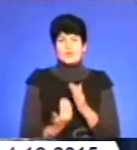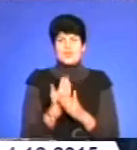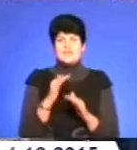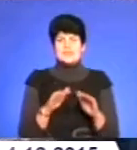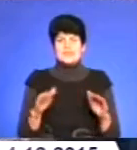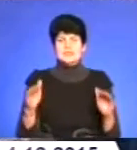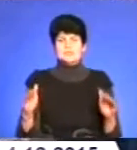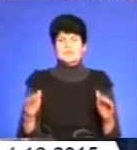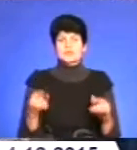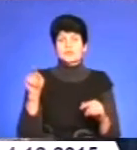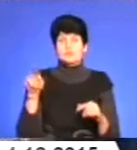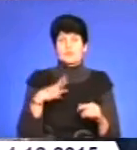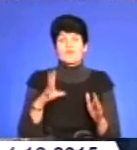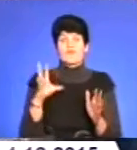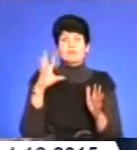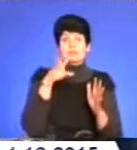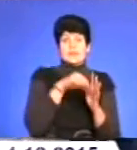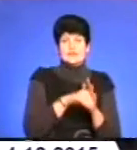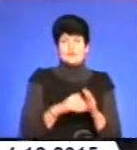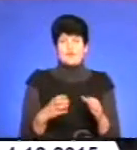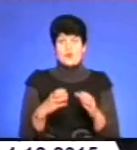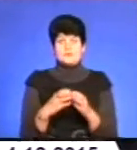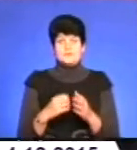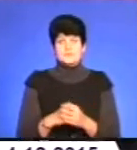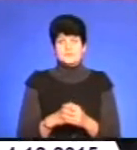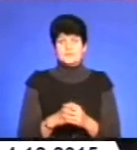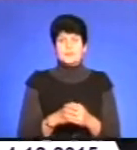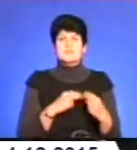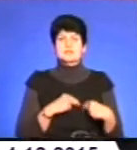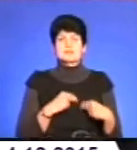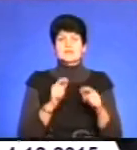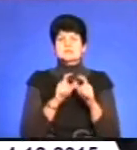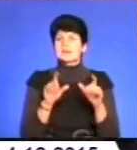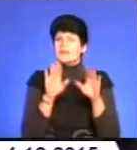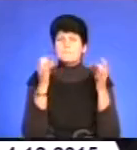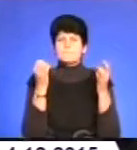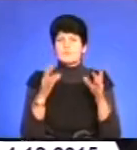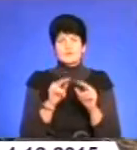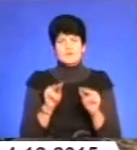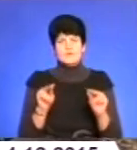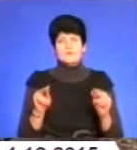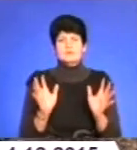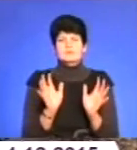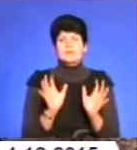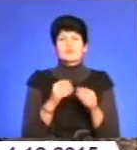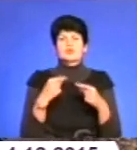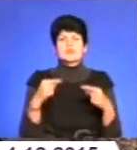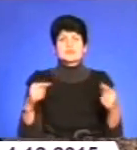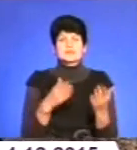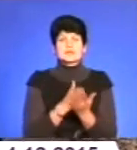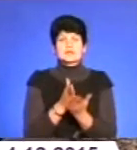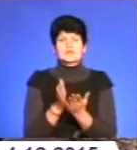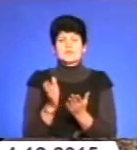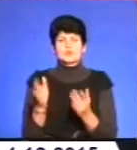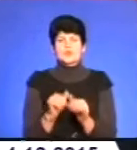діти, щоб вони влилися у колектив. Працівники закладу – не просто педагоги. Вони дбають і про різнобічний розвиток